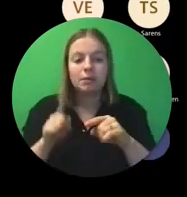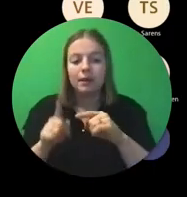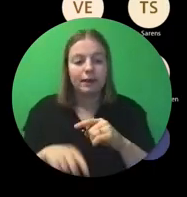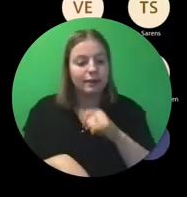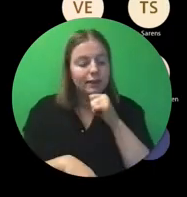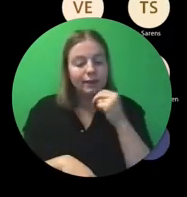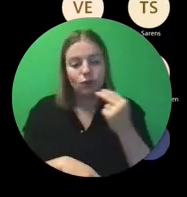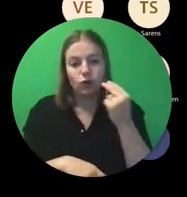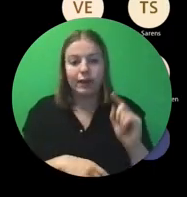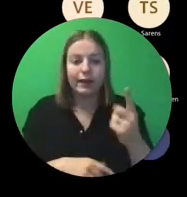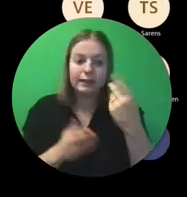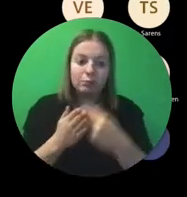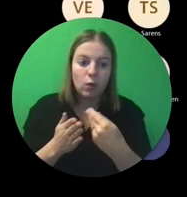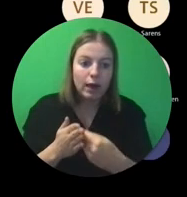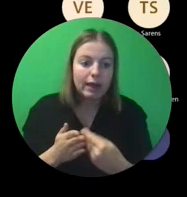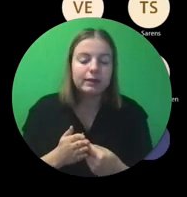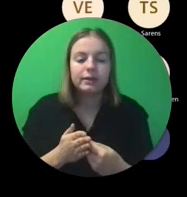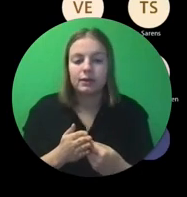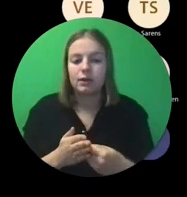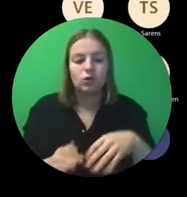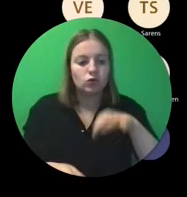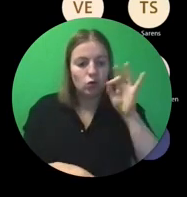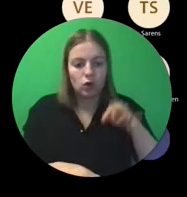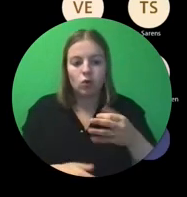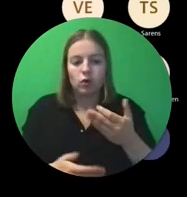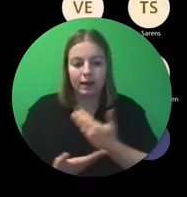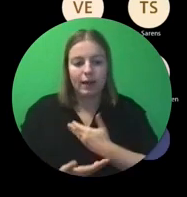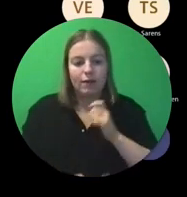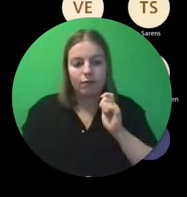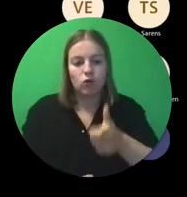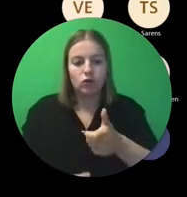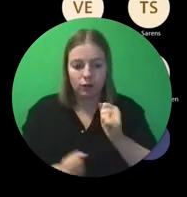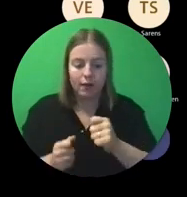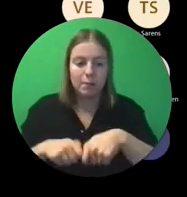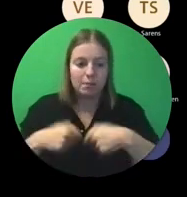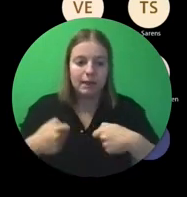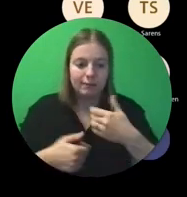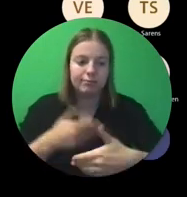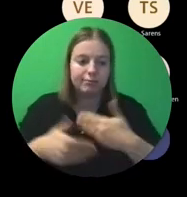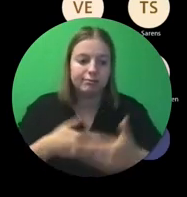bewijs zijn. zo. Jullie krijgen sowieso een voorschot om mee te starten.